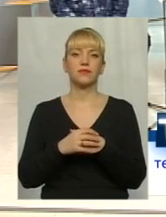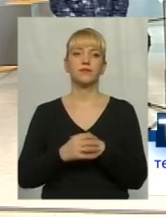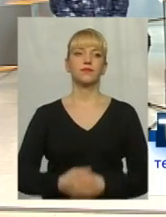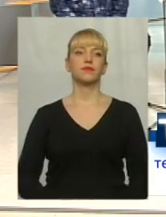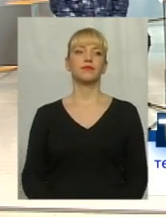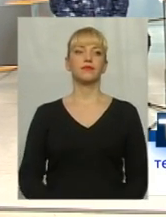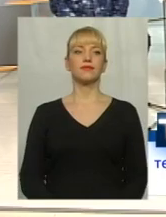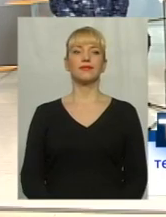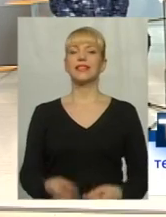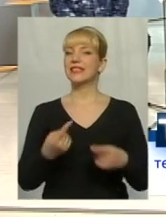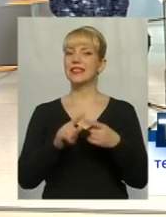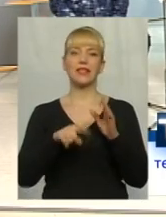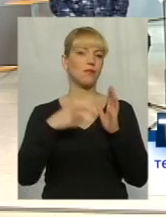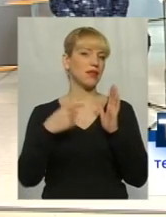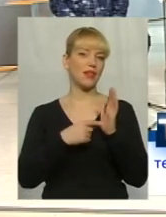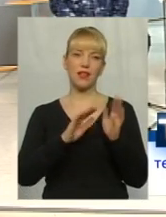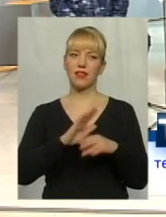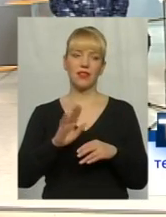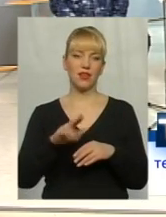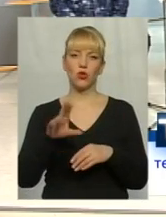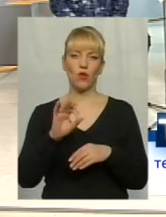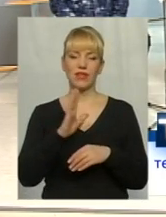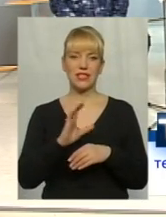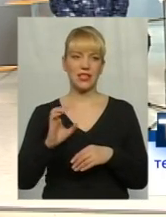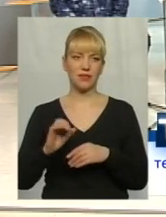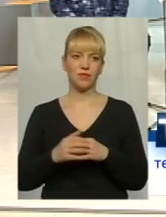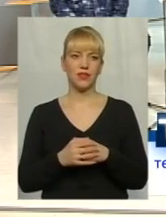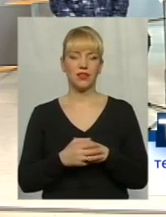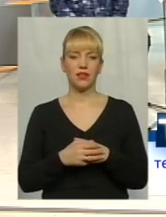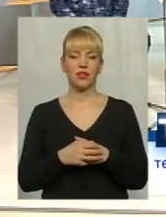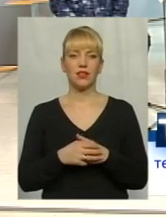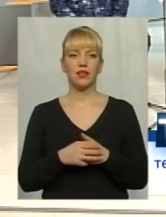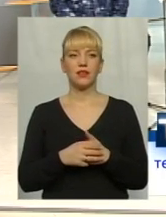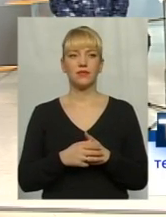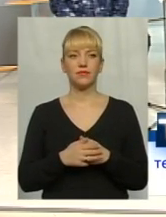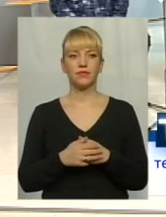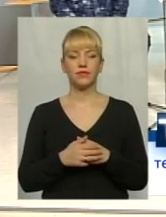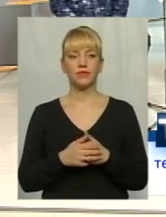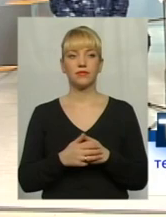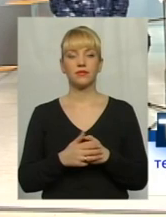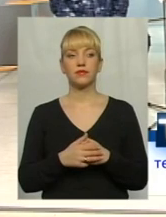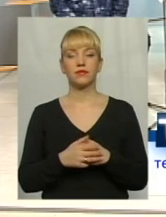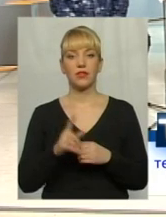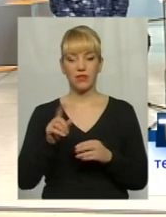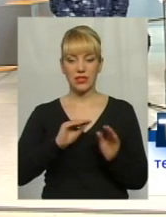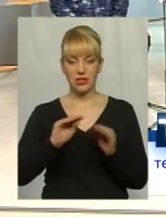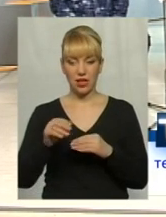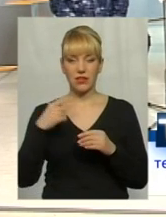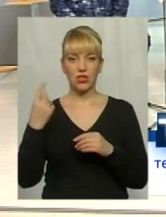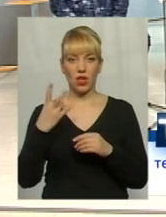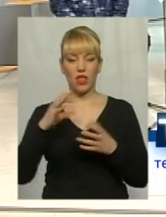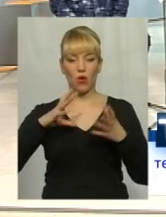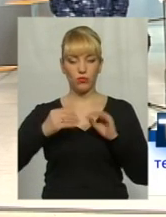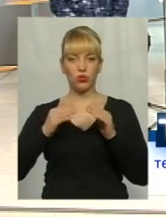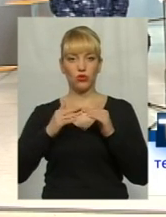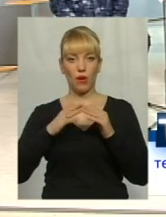зрозумію. Це питання не до Веселяна Овачка. Я можу взяти на себе такі повноваження і відповісти. Ви ставите щочок на общежитті,